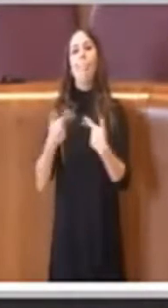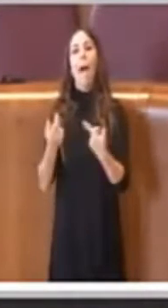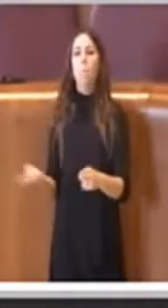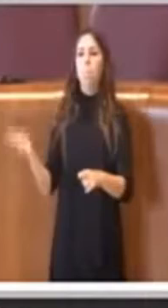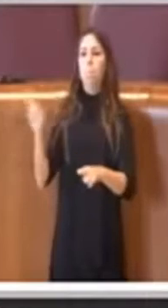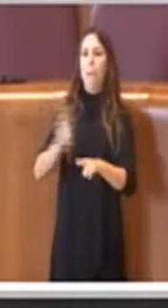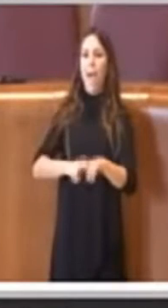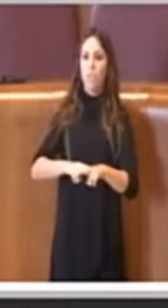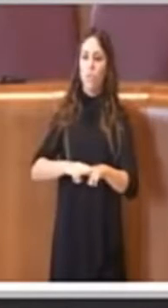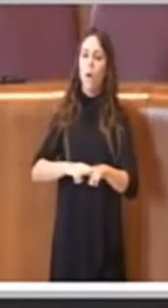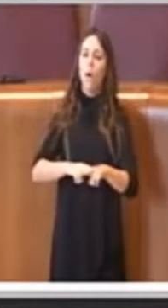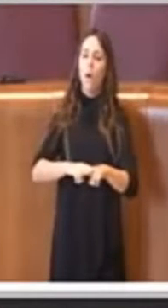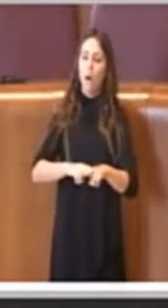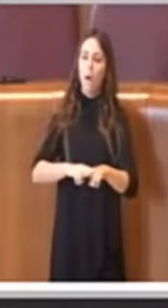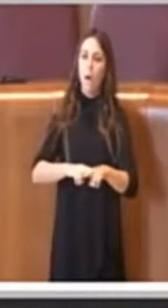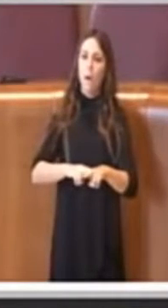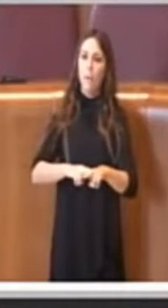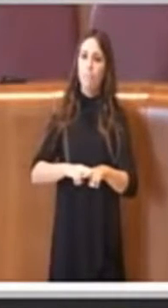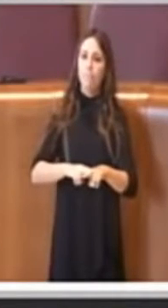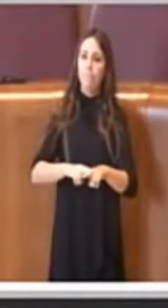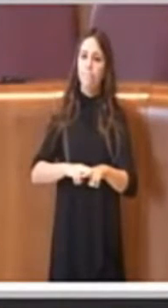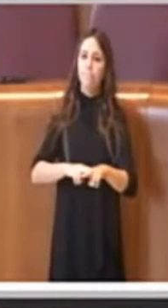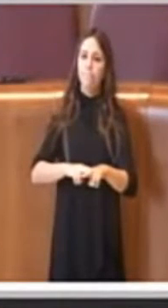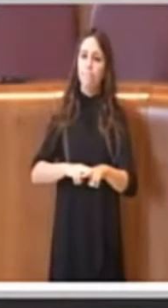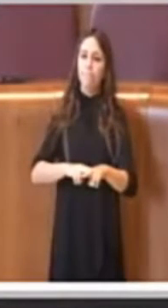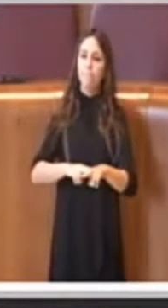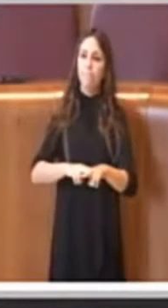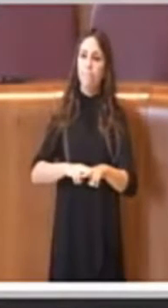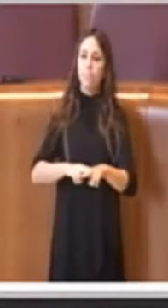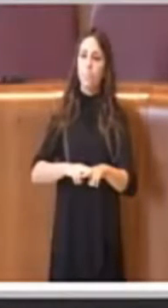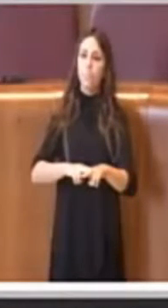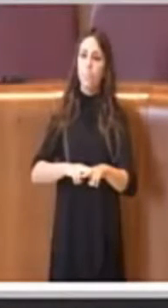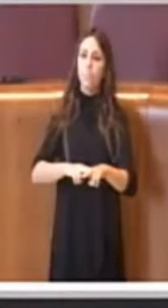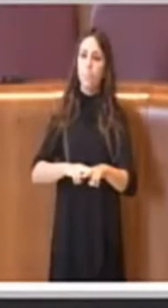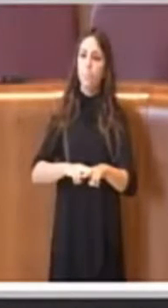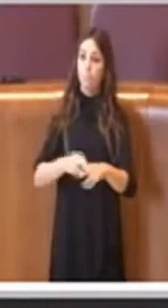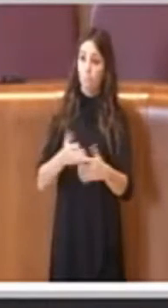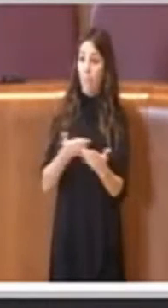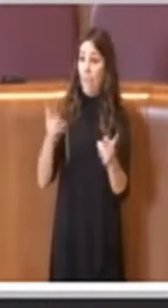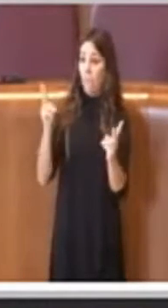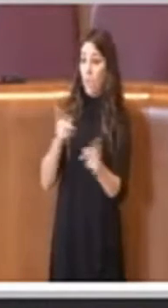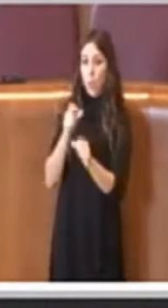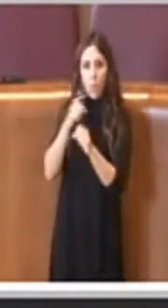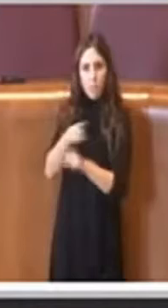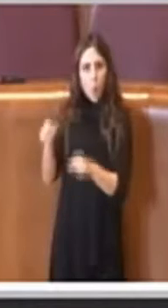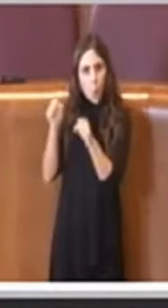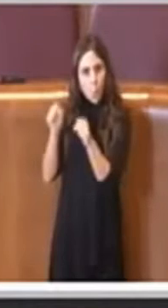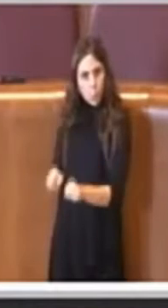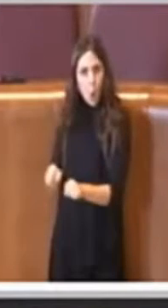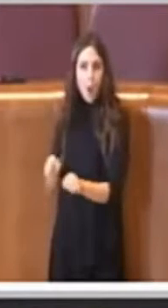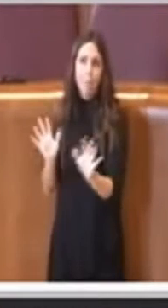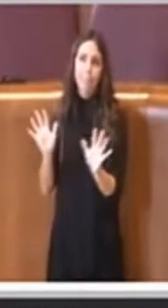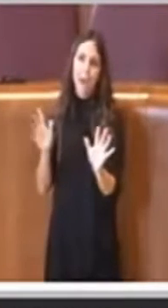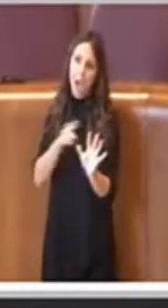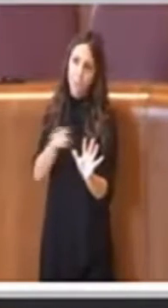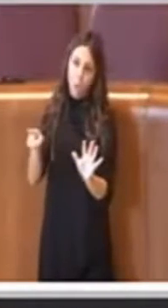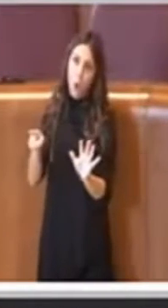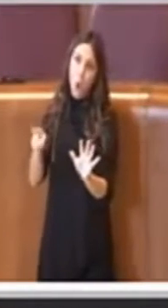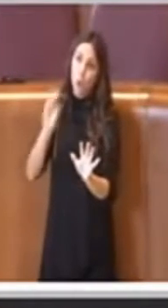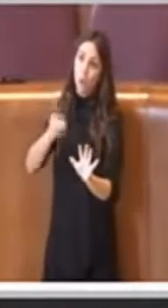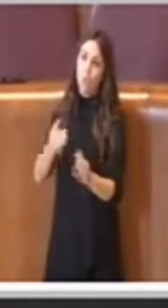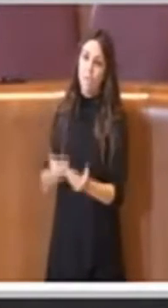vostre prerogative farlo, però ben assumete la